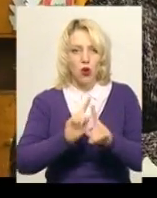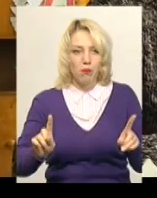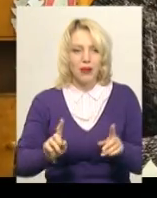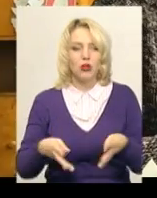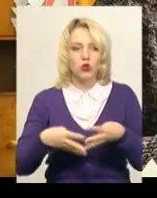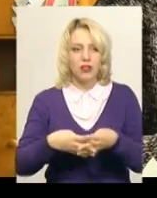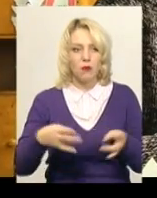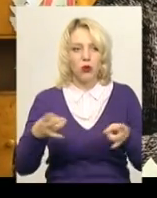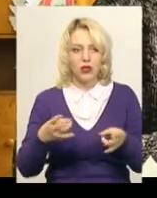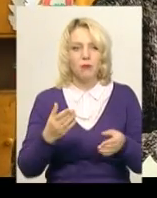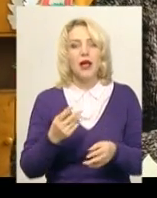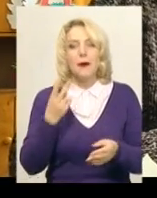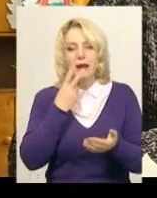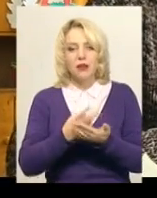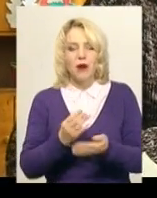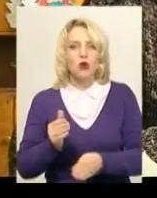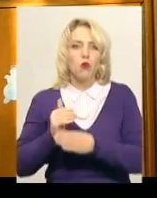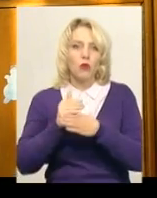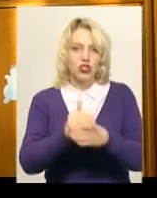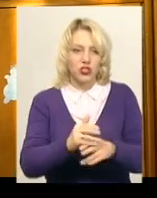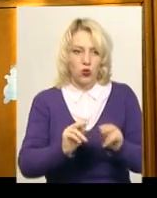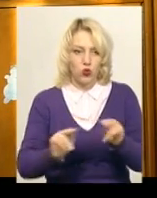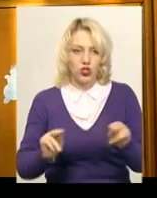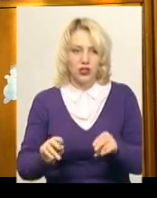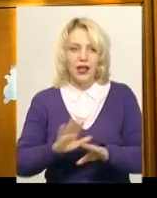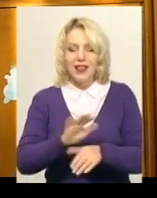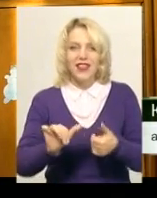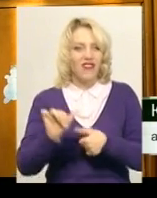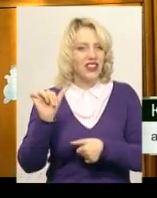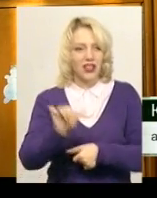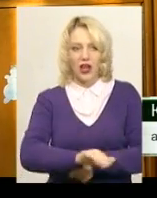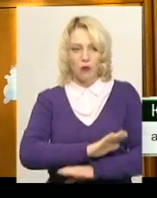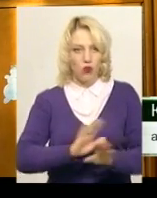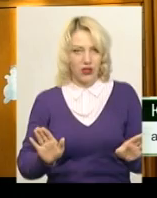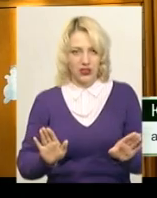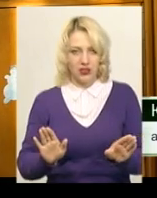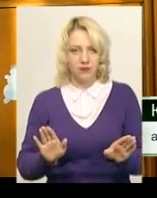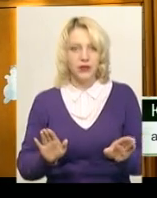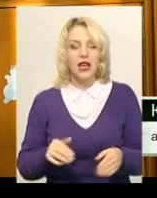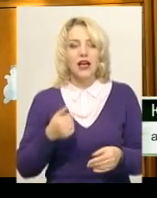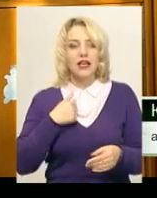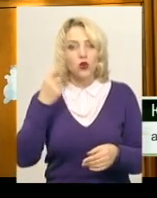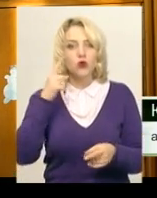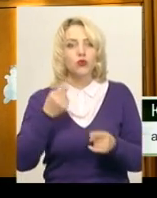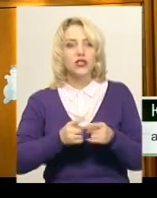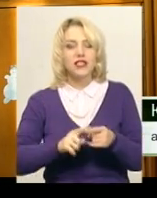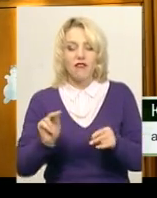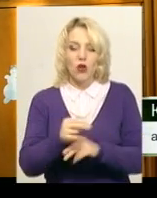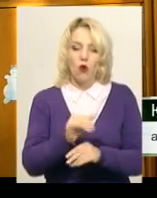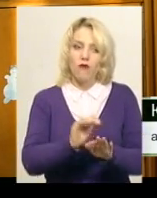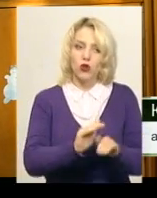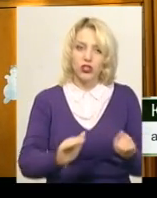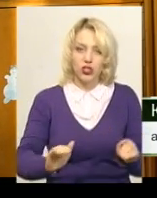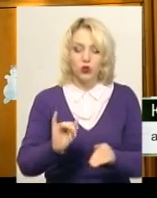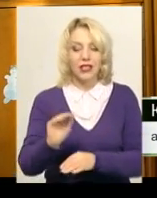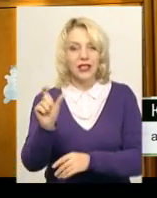класах передбачено помічник вчителя, асистент. Не відокремлювати, знаєте, я думаю, що це виховує і діток, його в